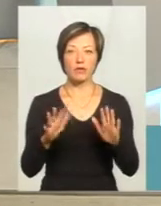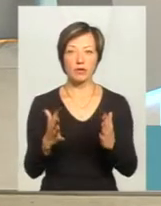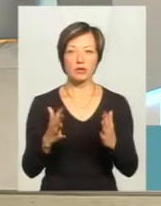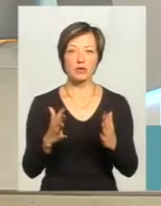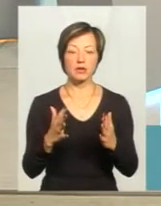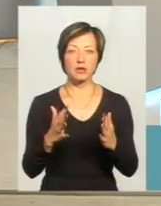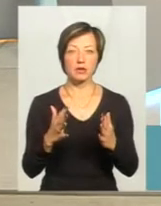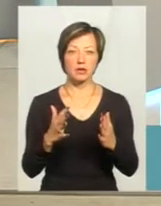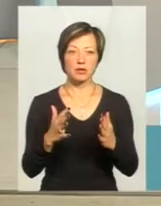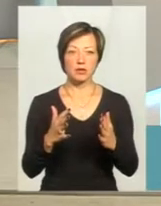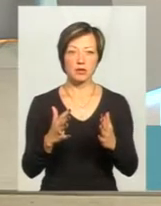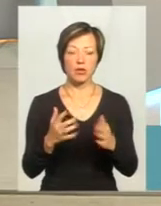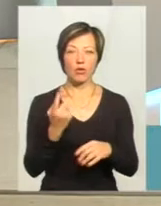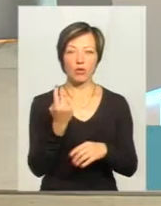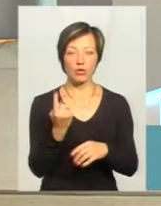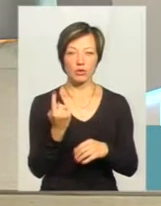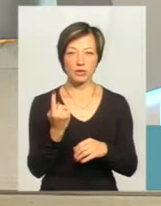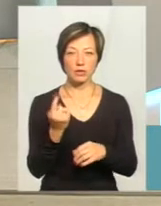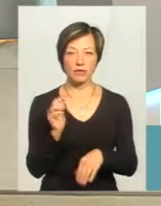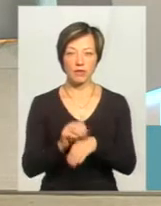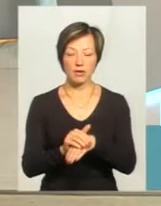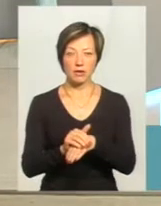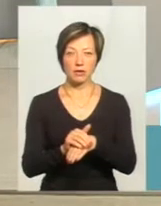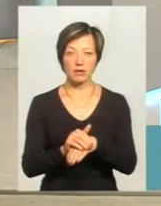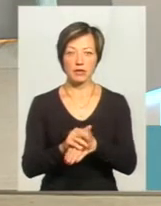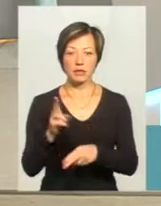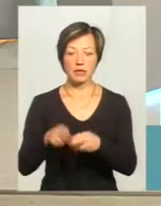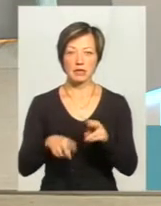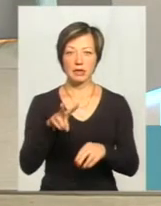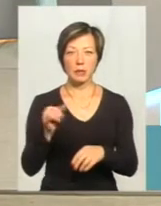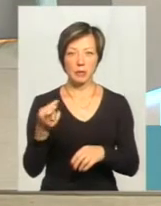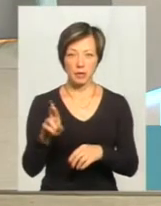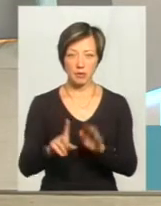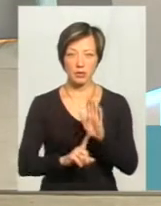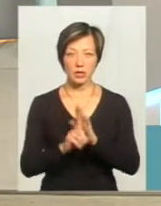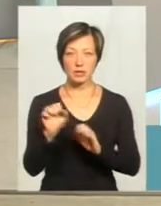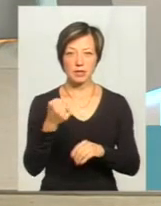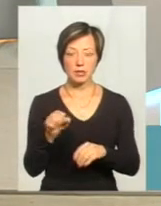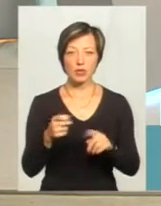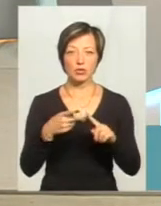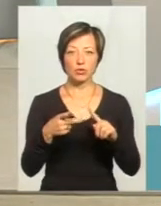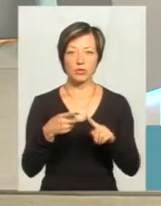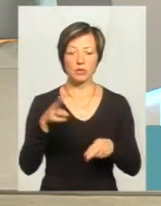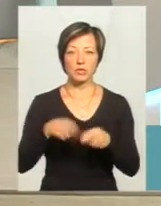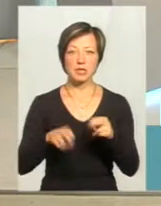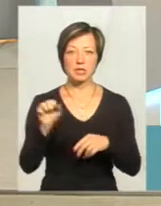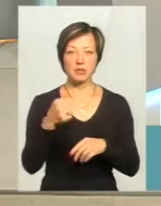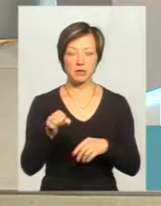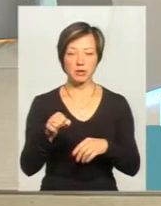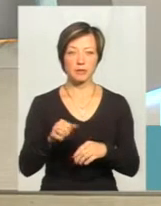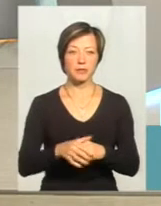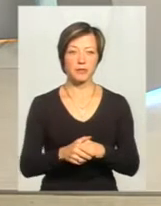зоні. Один мав факт місця наприкінці липня, початок серпня, а інший наприкінці серпня.